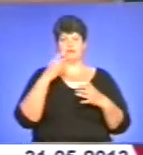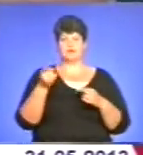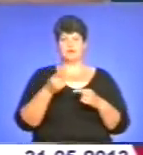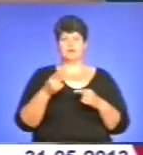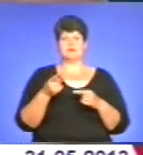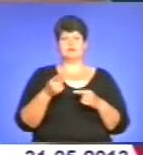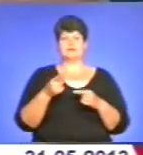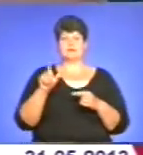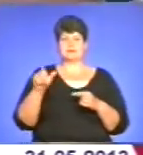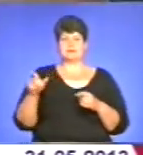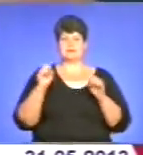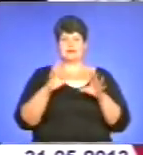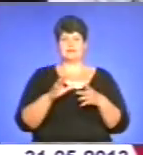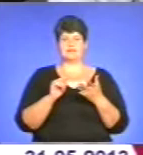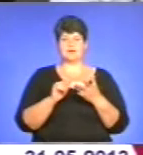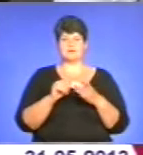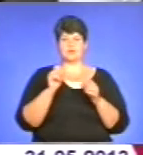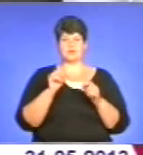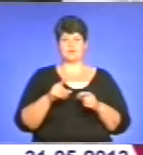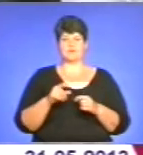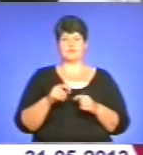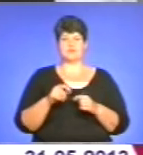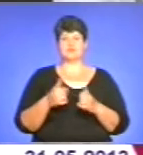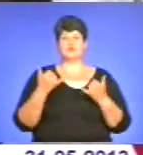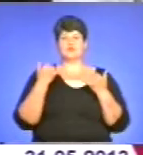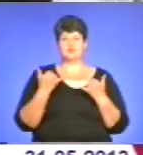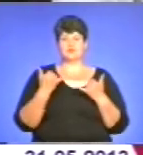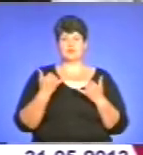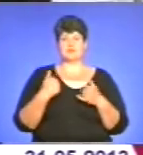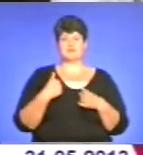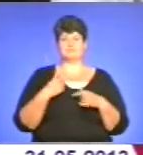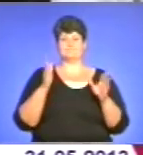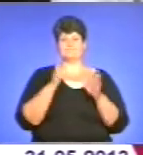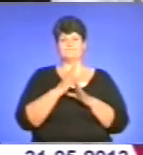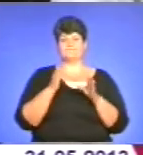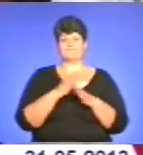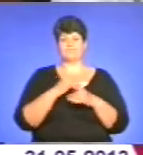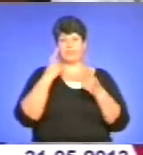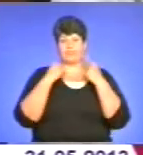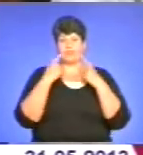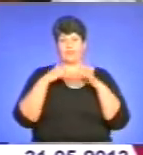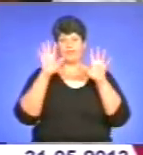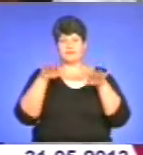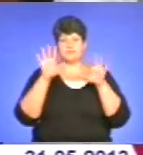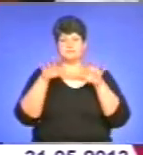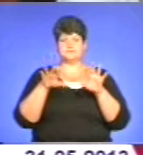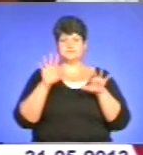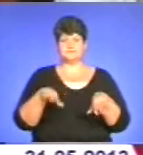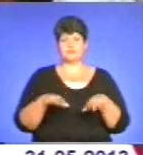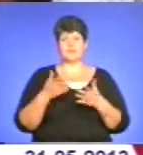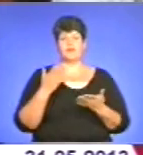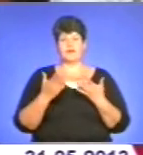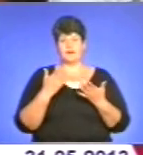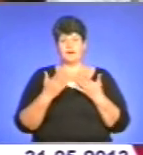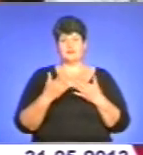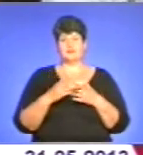аналіз крові? Ви бачите, сьогодні дуже ніби вийшла нам погода така, плаксива. Але ніч на погоду.